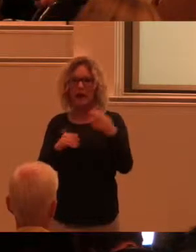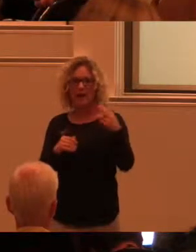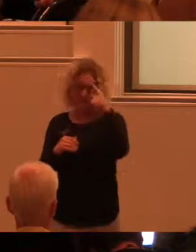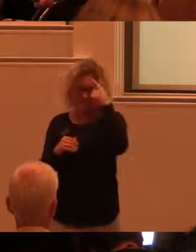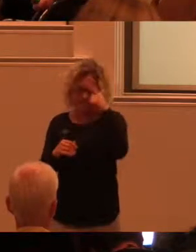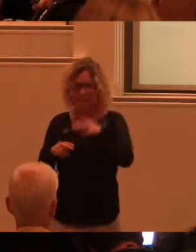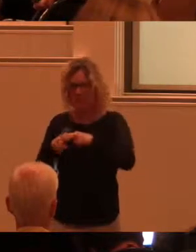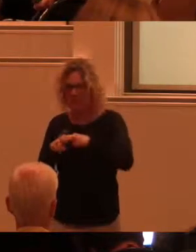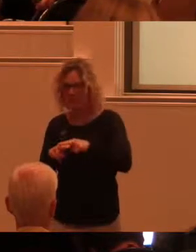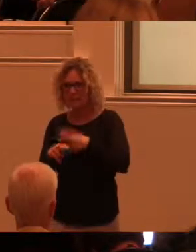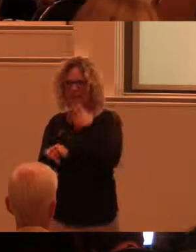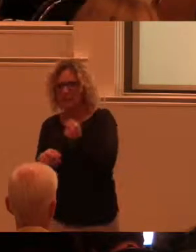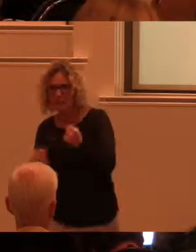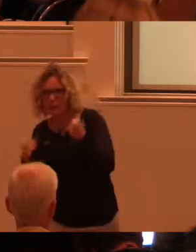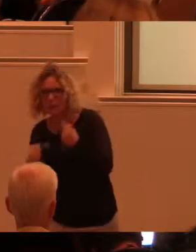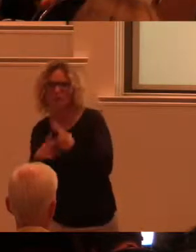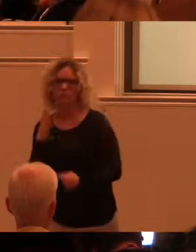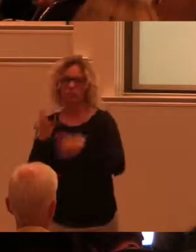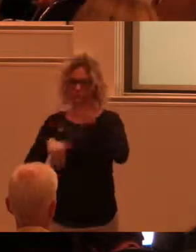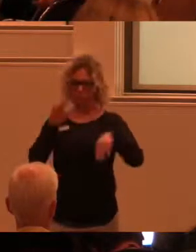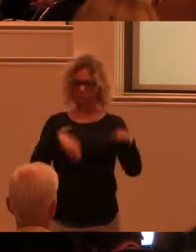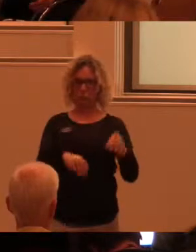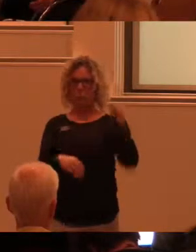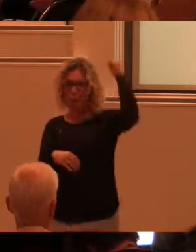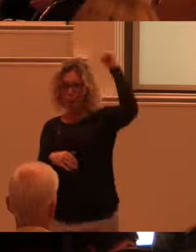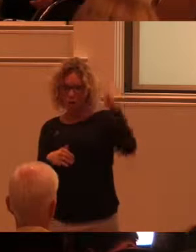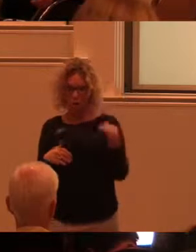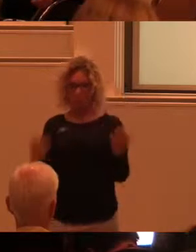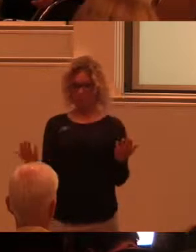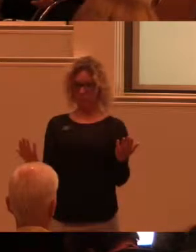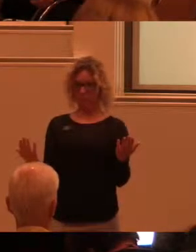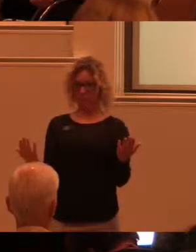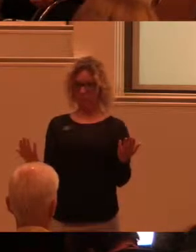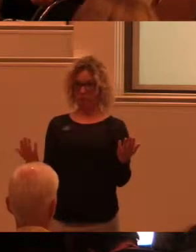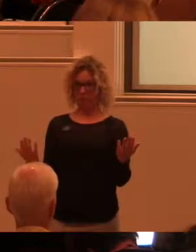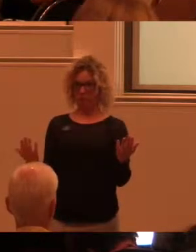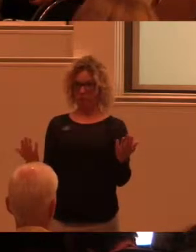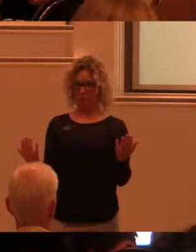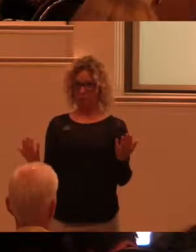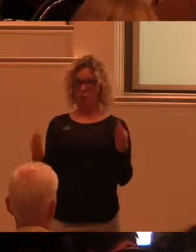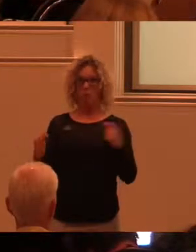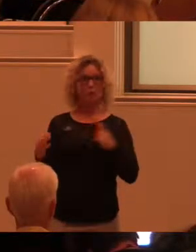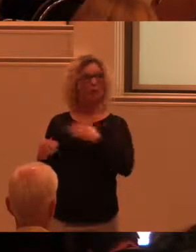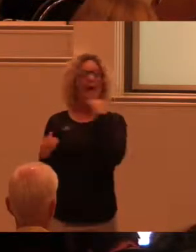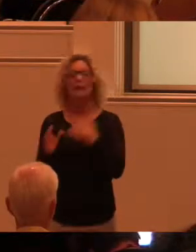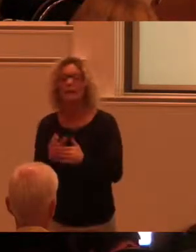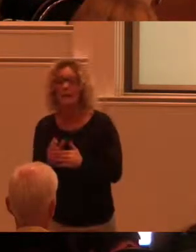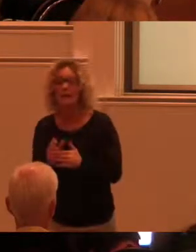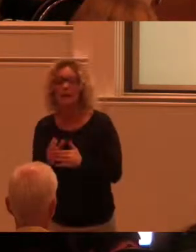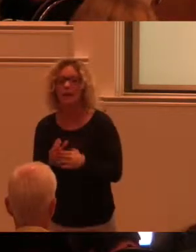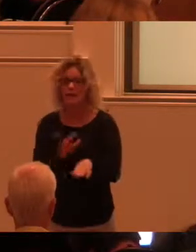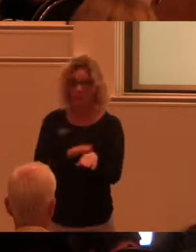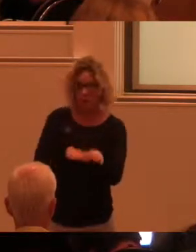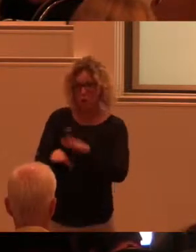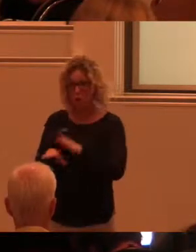snabba och starka vi är. Hur långa vi är, hur långt vi kan räcka. Om vi är vänstra eller